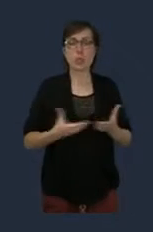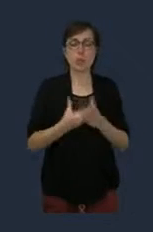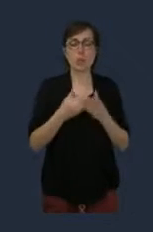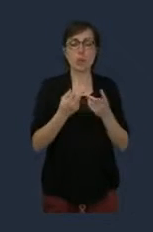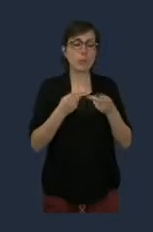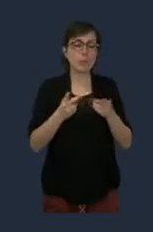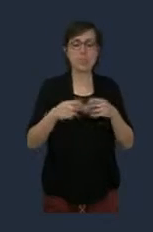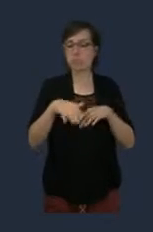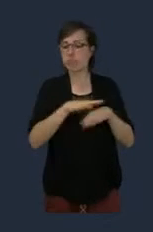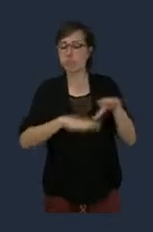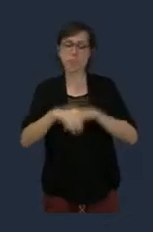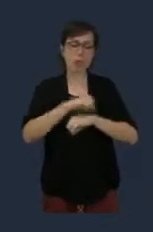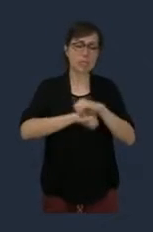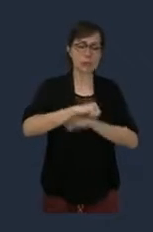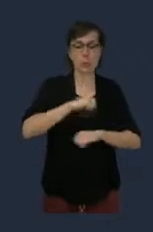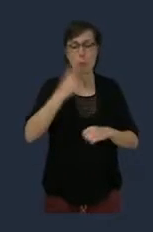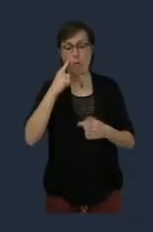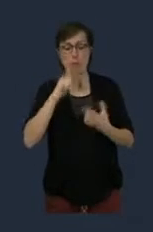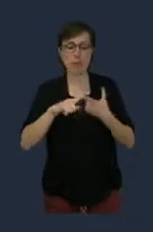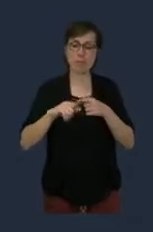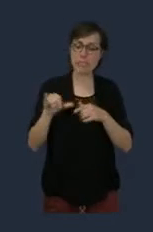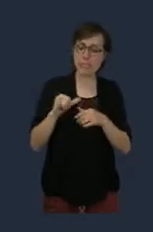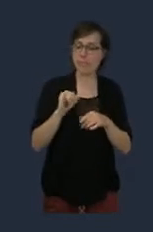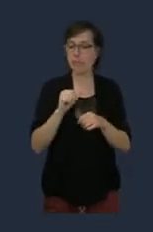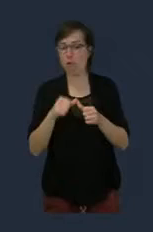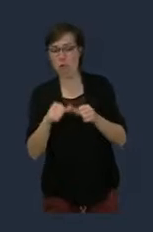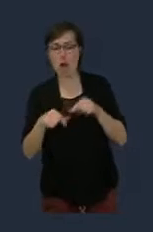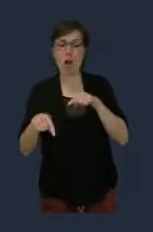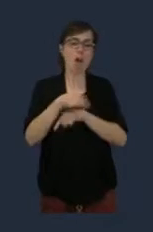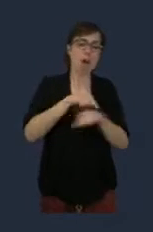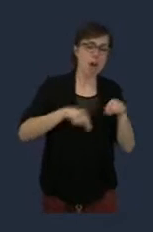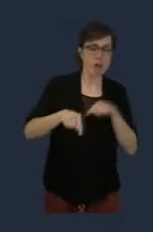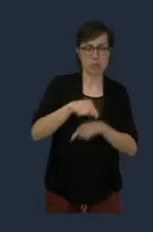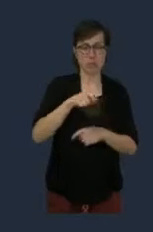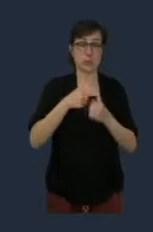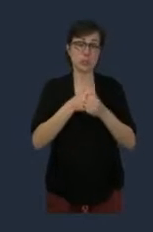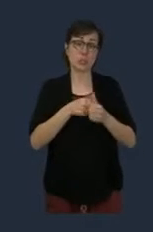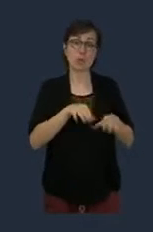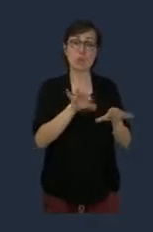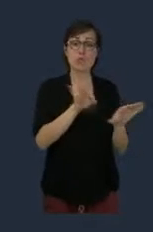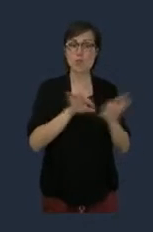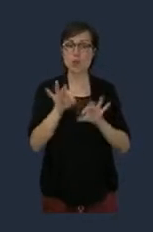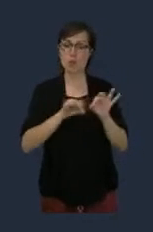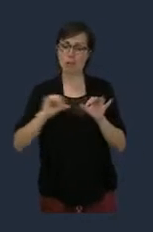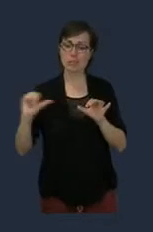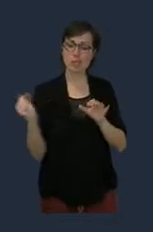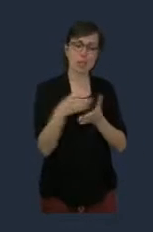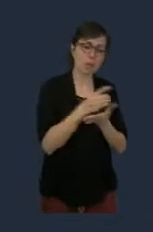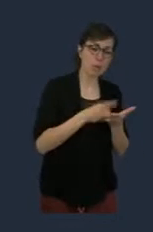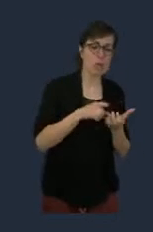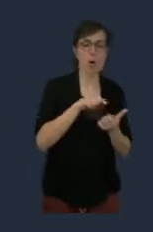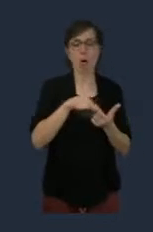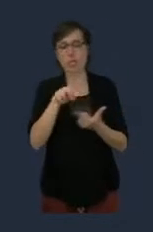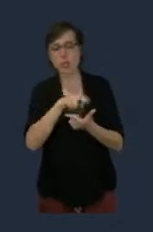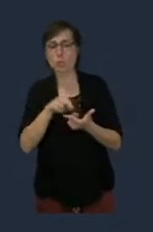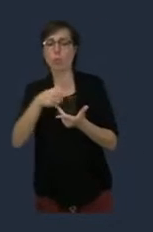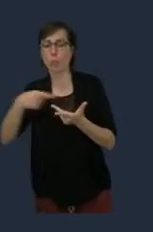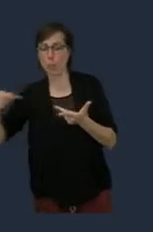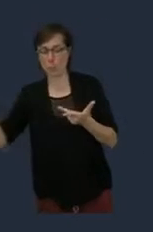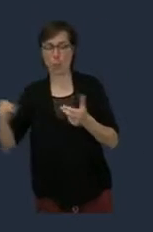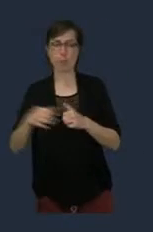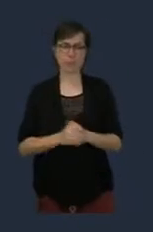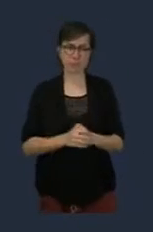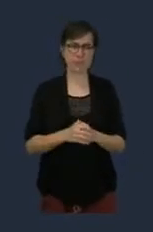et par ailleurs, ça correspond au choix des différentes collectivités. La deuxième chose, c'est